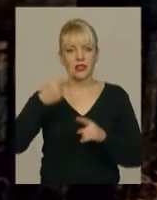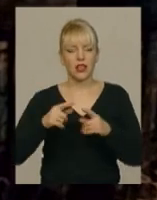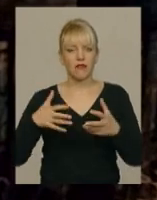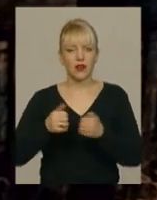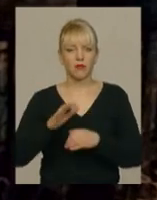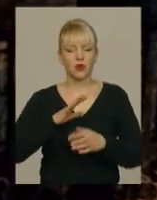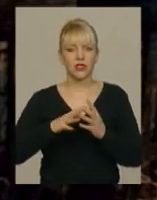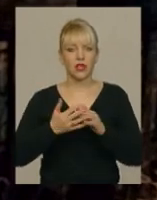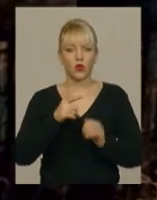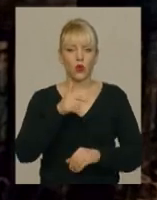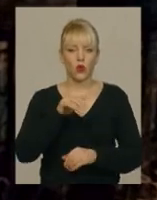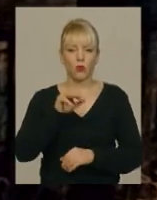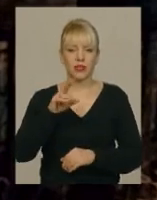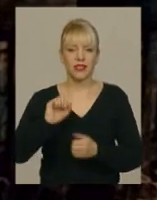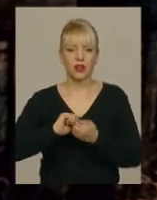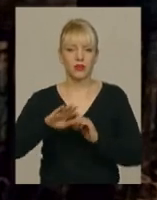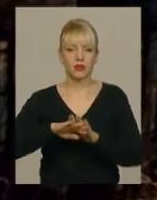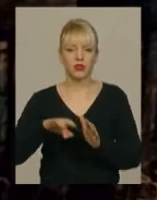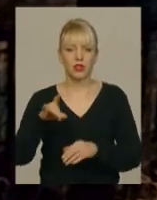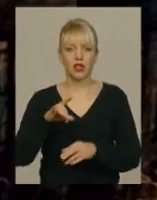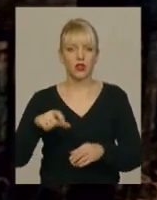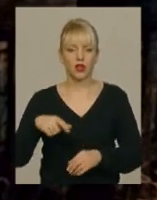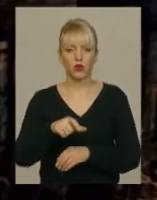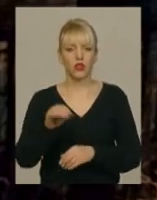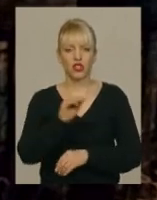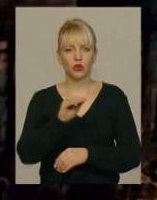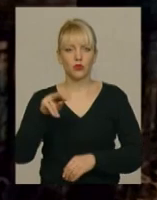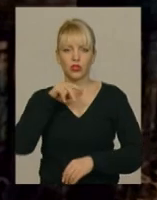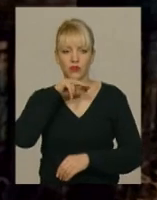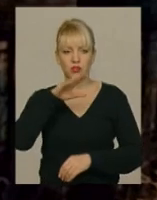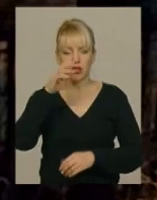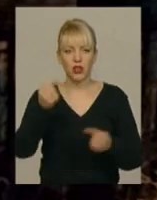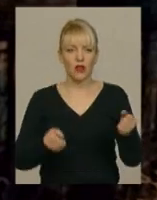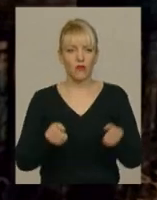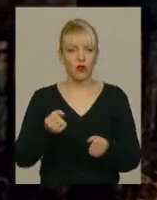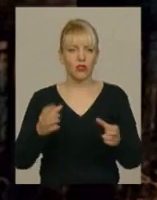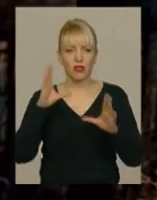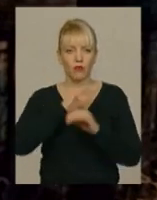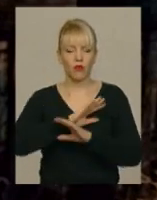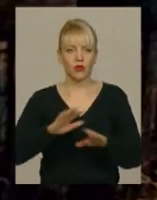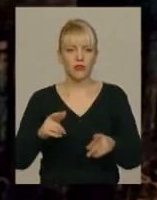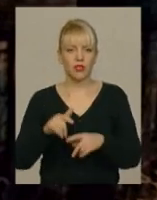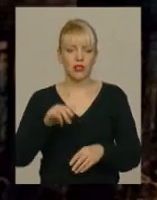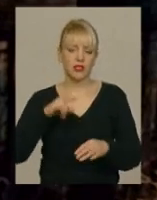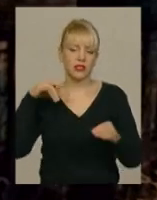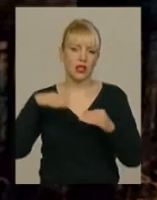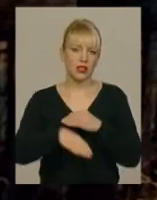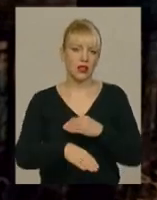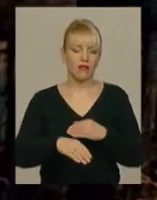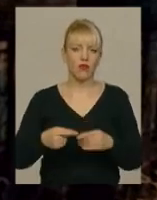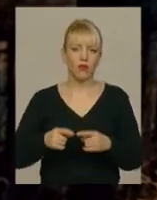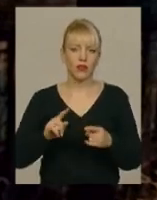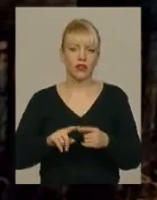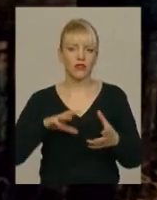Гуминці Кам'янець-Подільського району. На автодорозі Житомир-Чернівці водій Мерседесу не впорався з керуванням та з'їхав у кювет. У результаті аварії